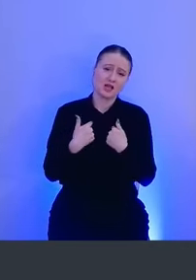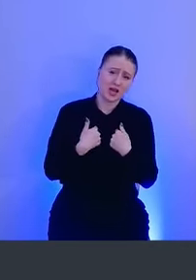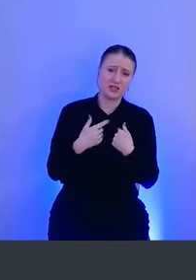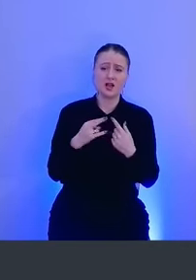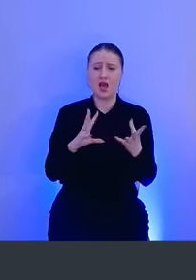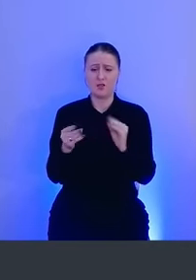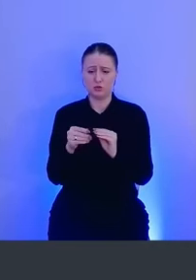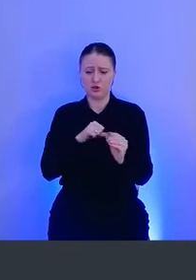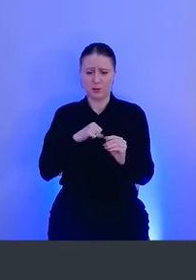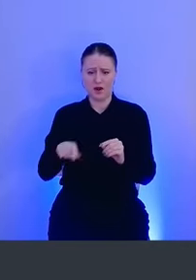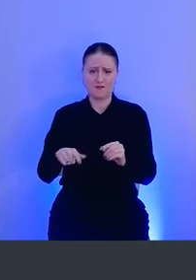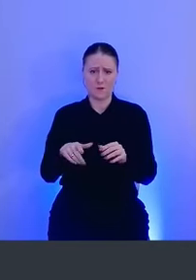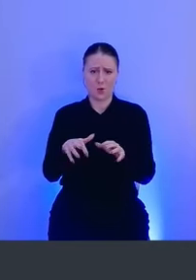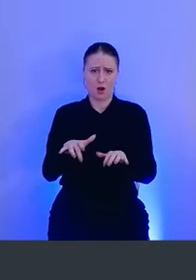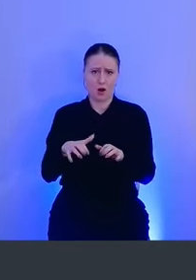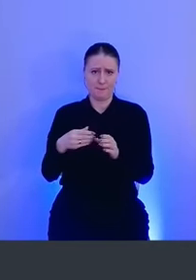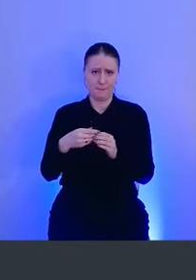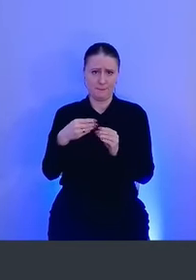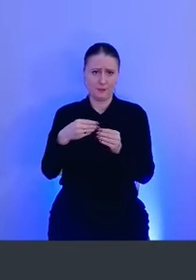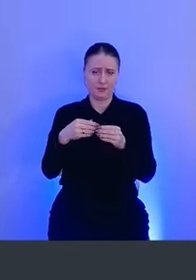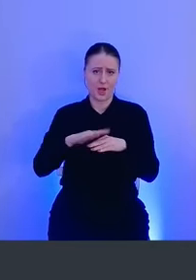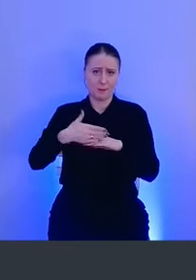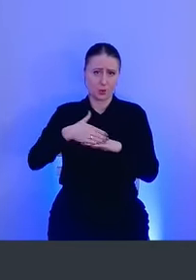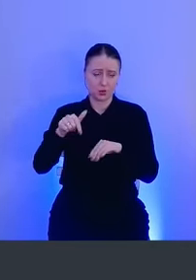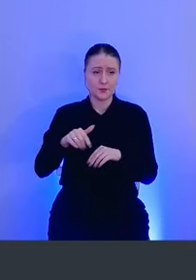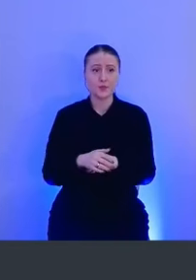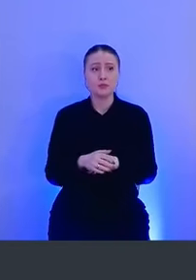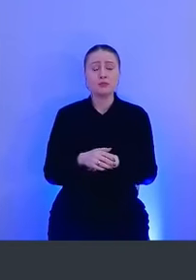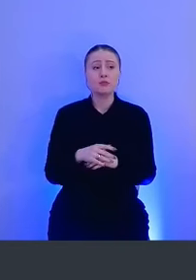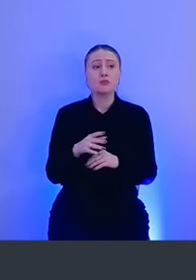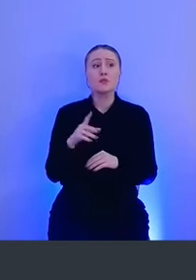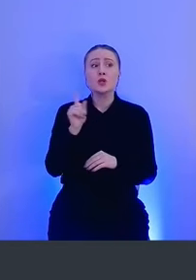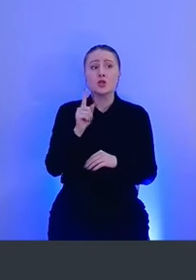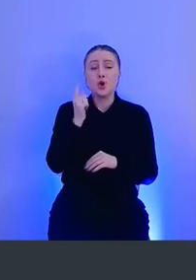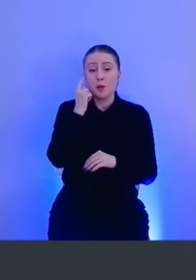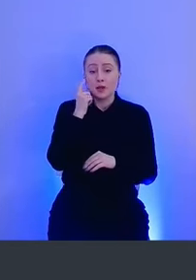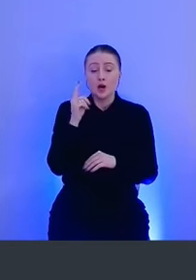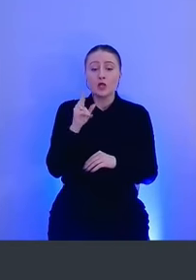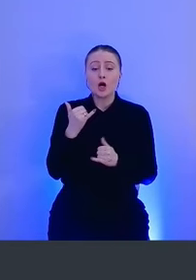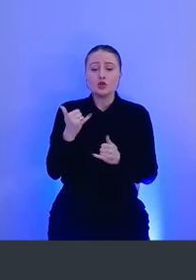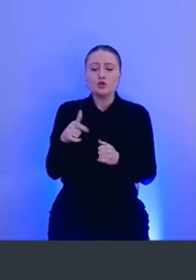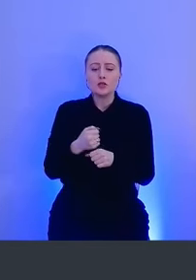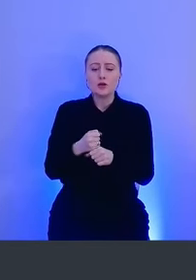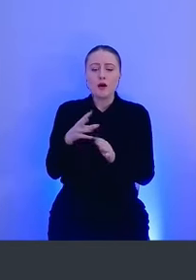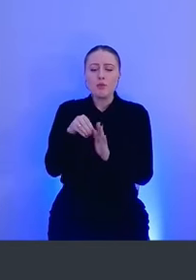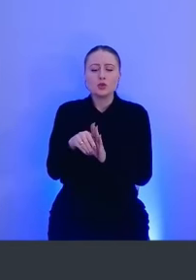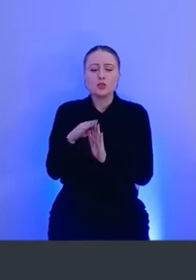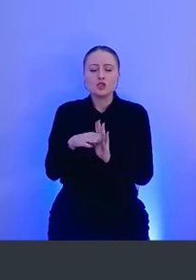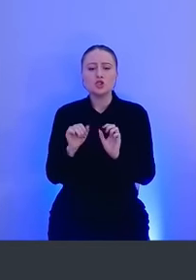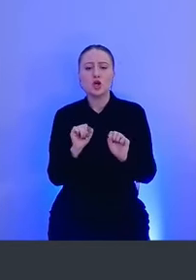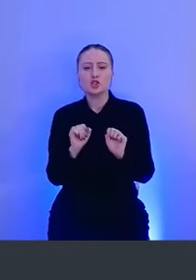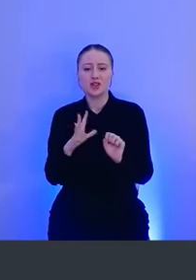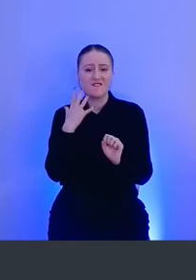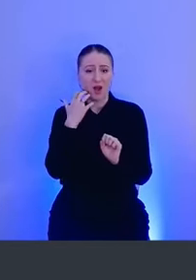принципе, этого мака. Для того, чтобы понимать, как сейчас работает вся защита в маке и какие есть средства по